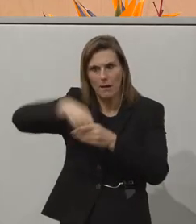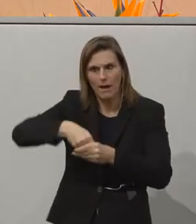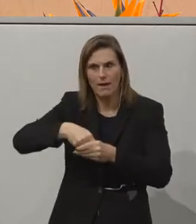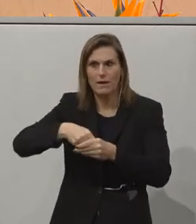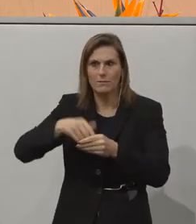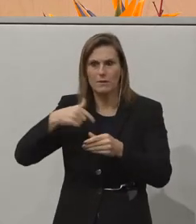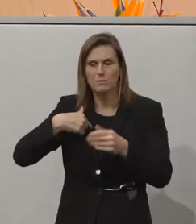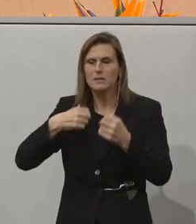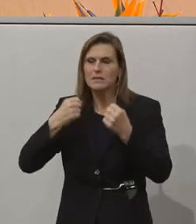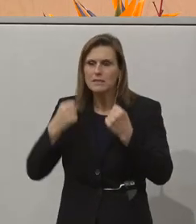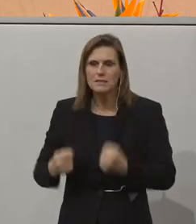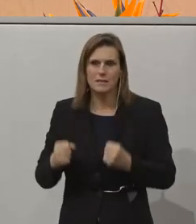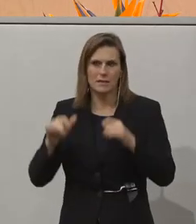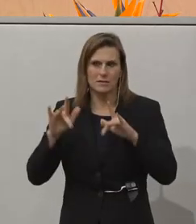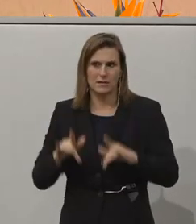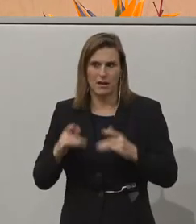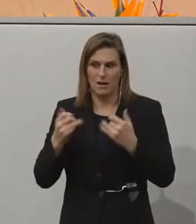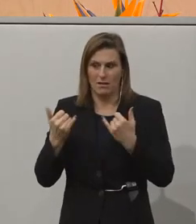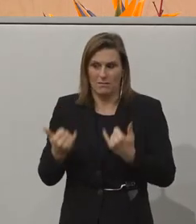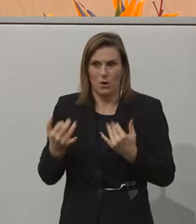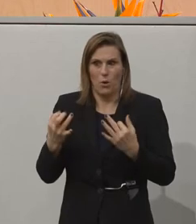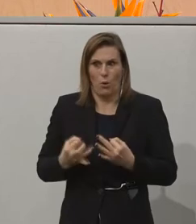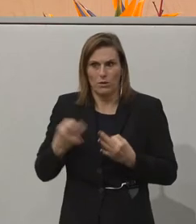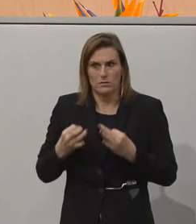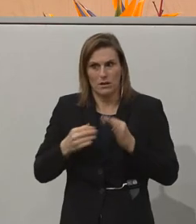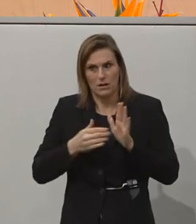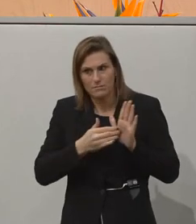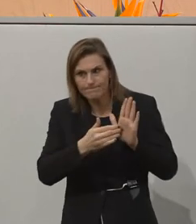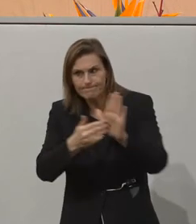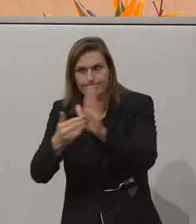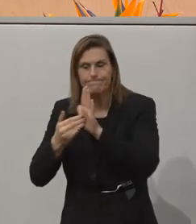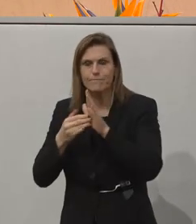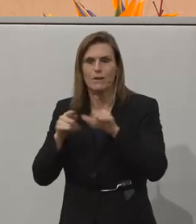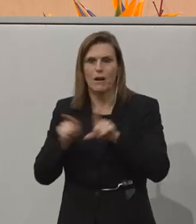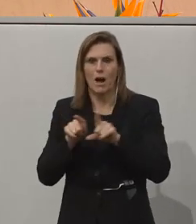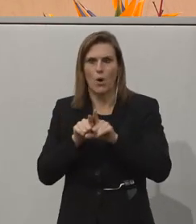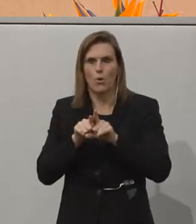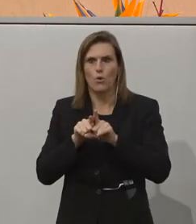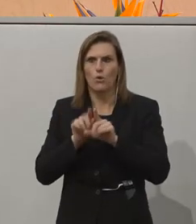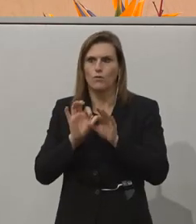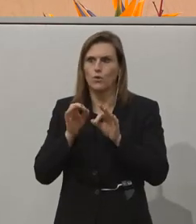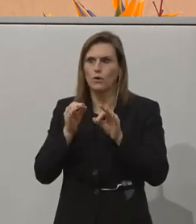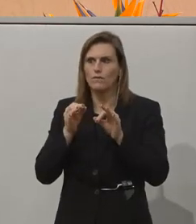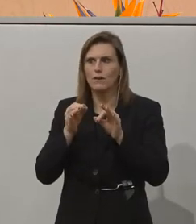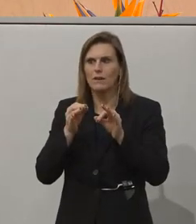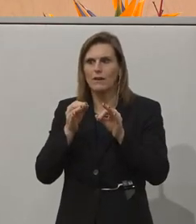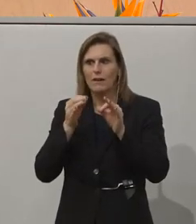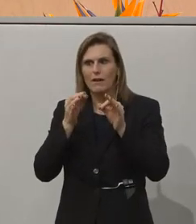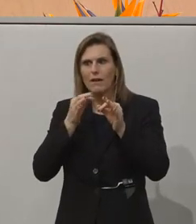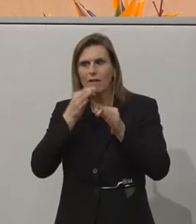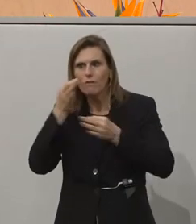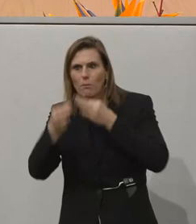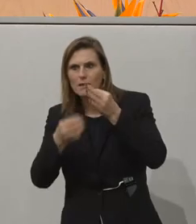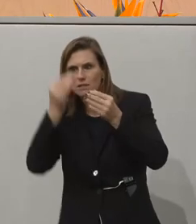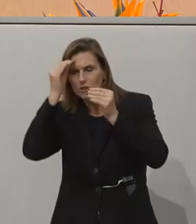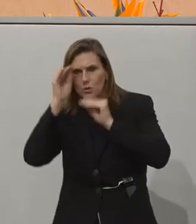ganz sicher, dass das, was hier heute präsentiert wurde, auch als Hintergrundinformation, als Grundlage